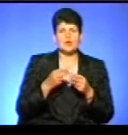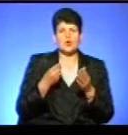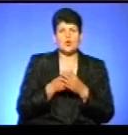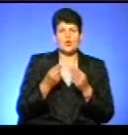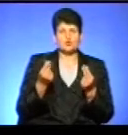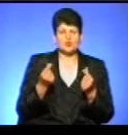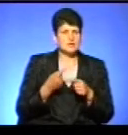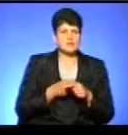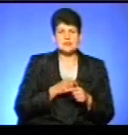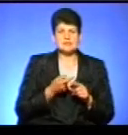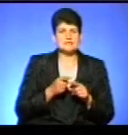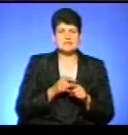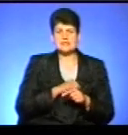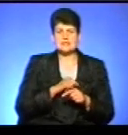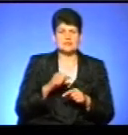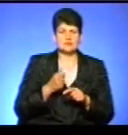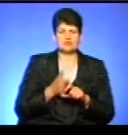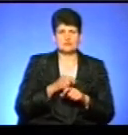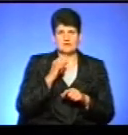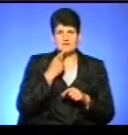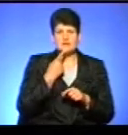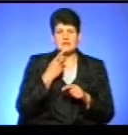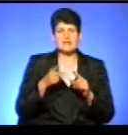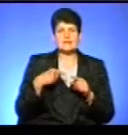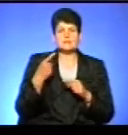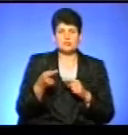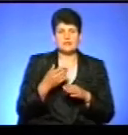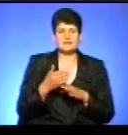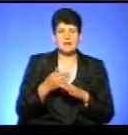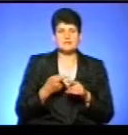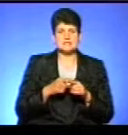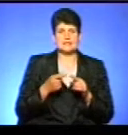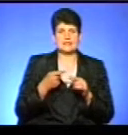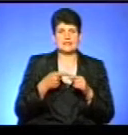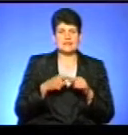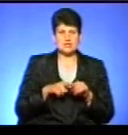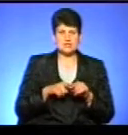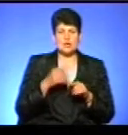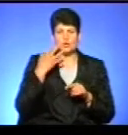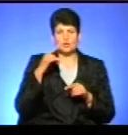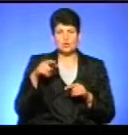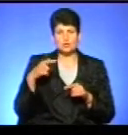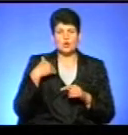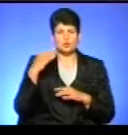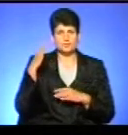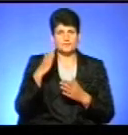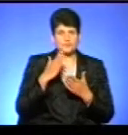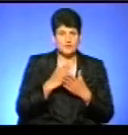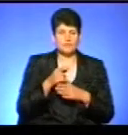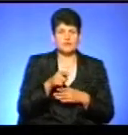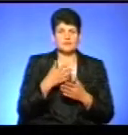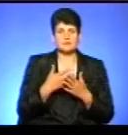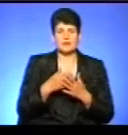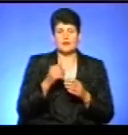найважче. І наступний етап – це будуть питання якісь певнотехнічні, вже під час самих голосувань. Тому що коли люди голосують, вони, наприклад,